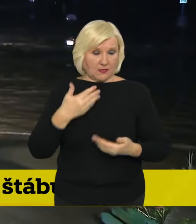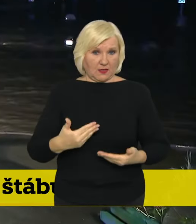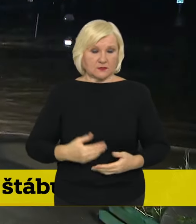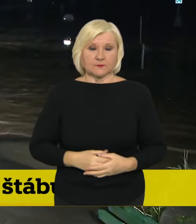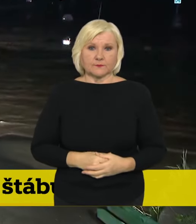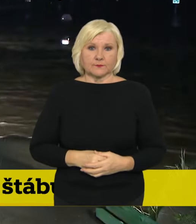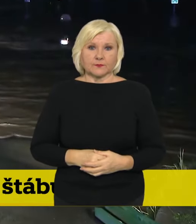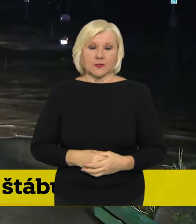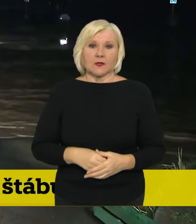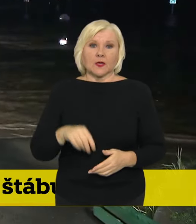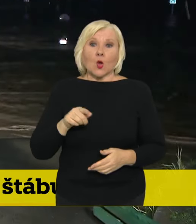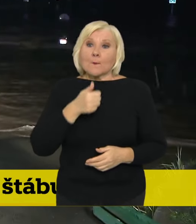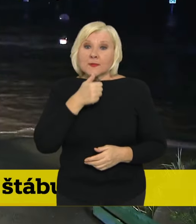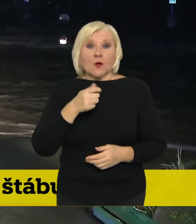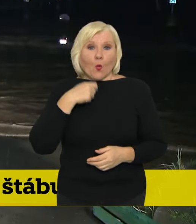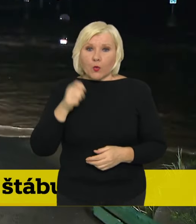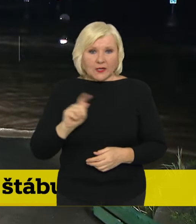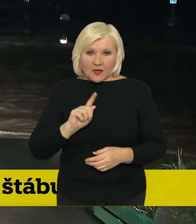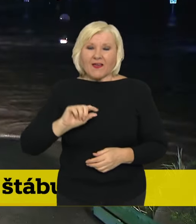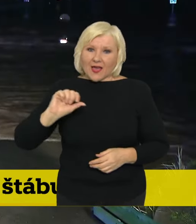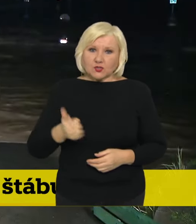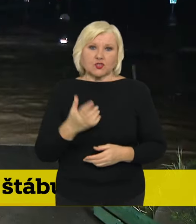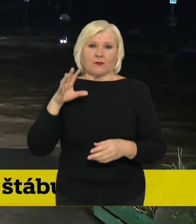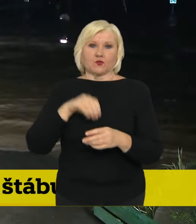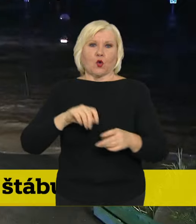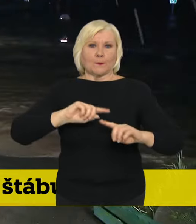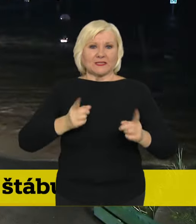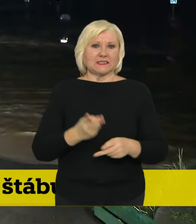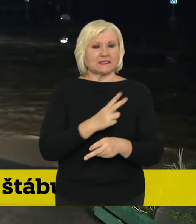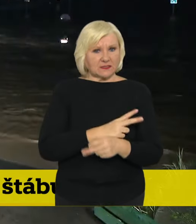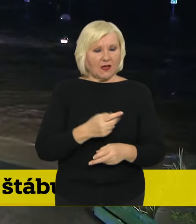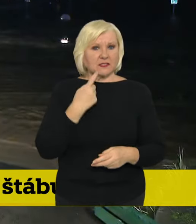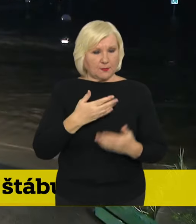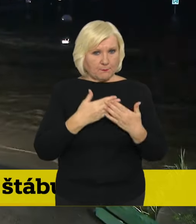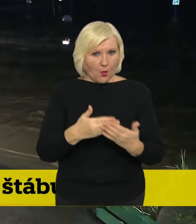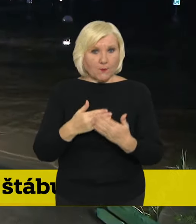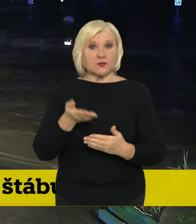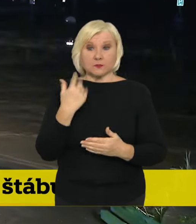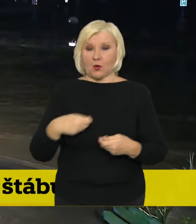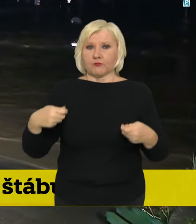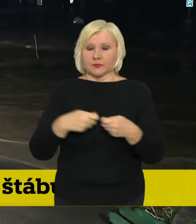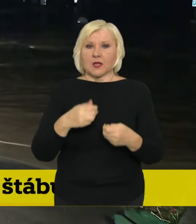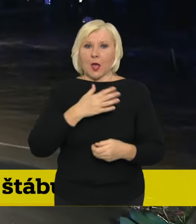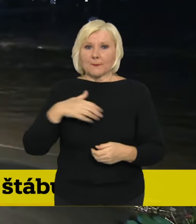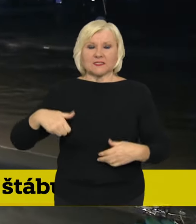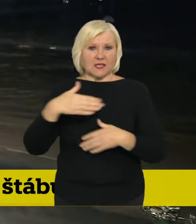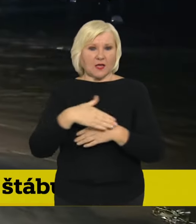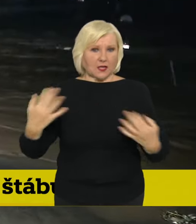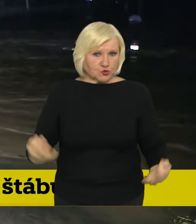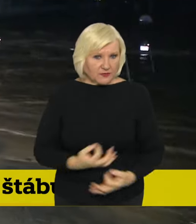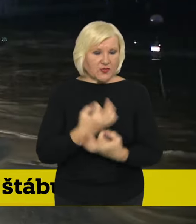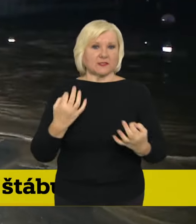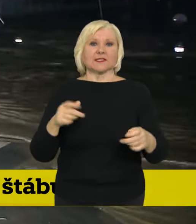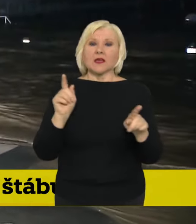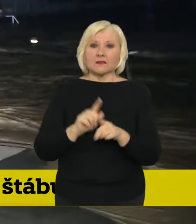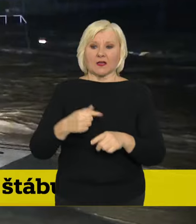Nebyla to jenom Ukrajina, byly to další spojenecké státy, byly v kontaktu jak s ministerstvem zahraničních věcí, tak i